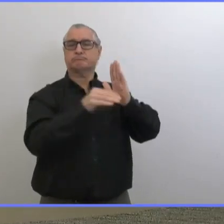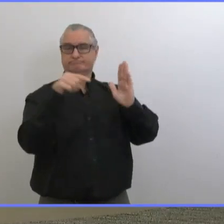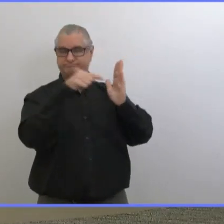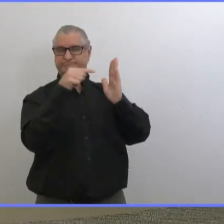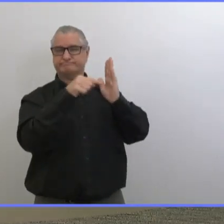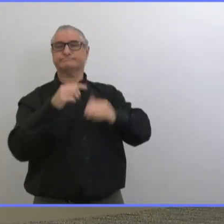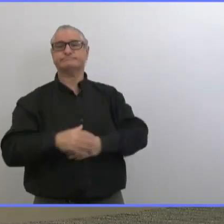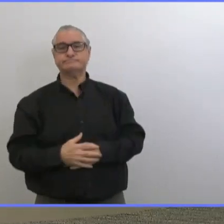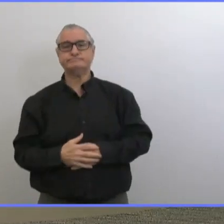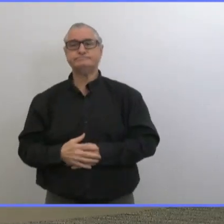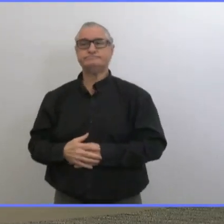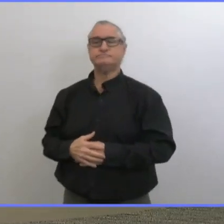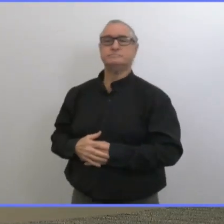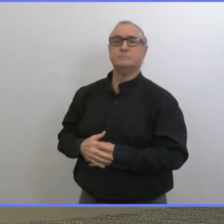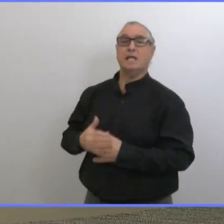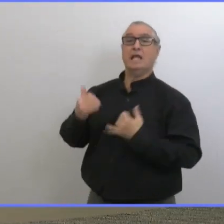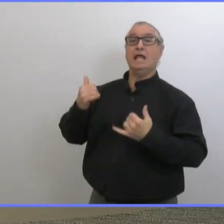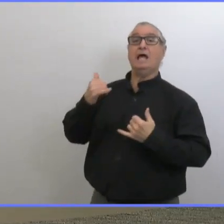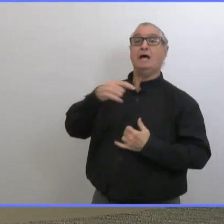question inaudible